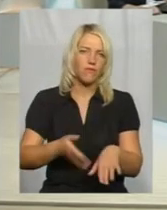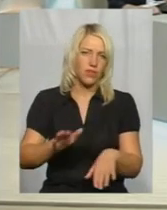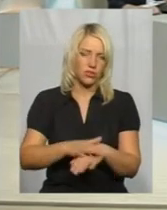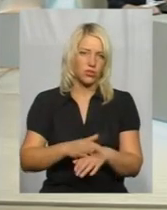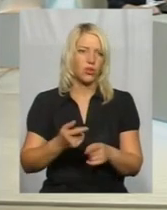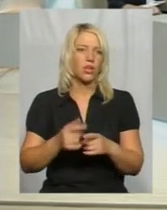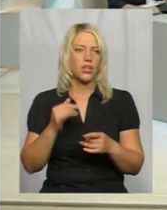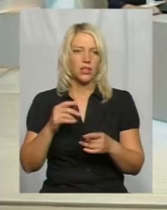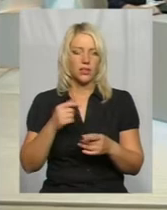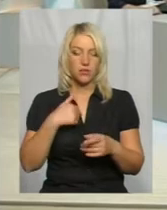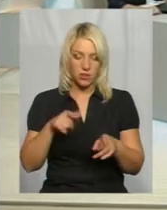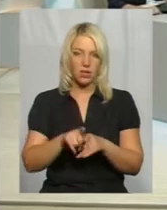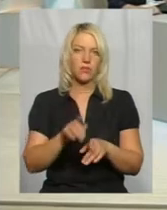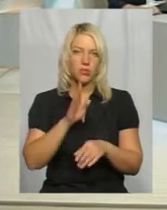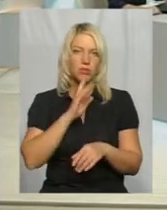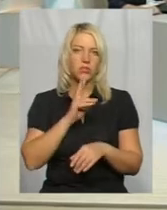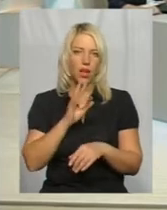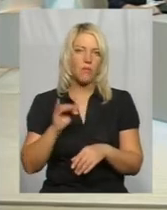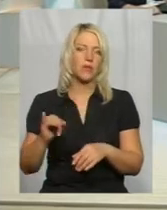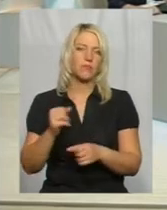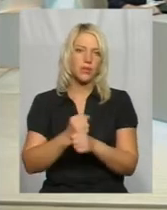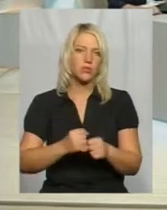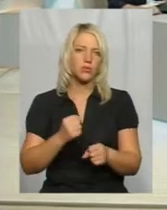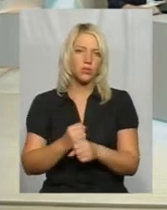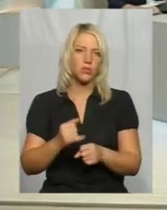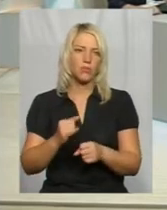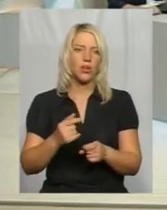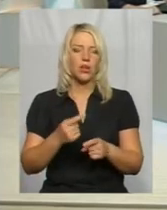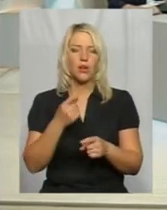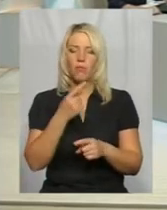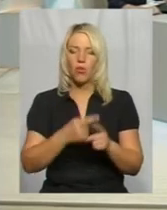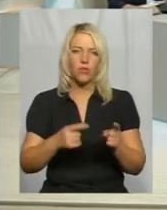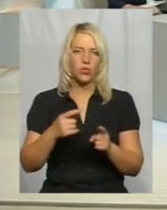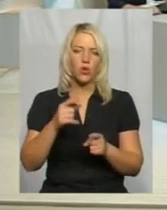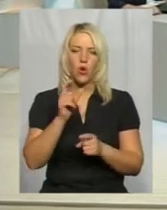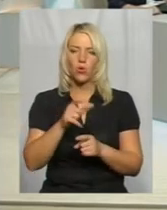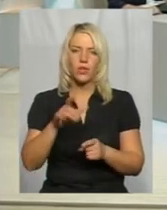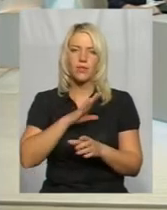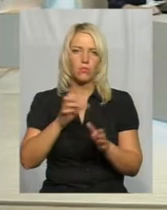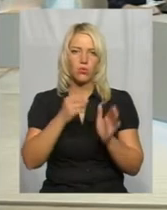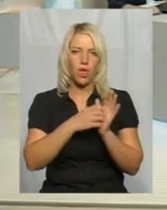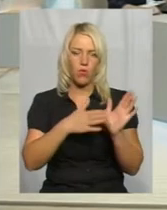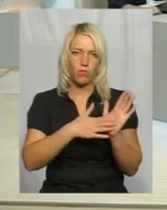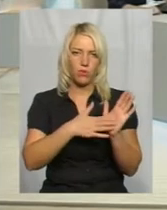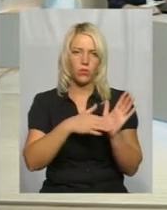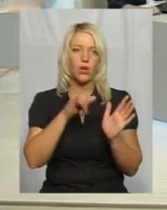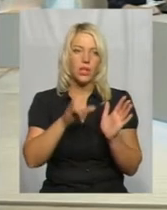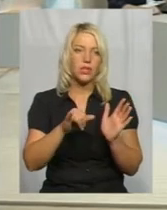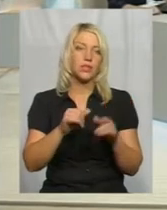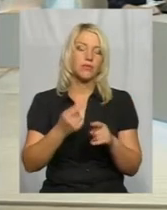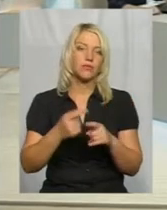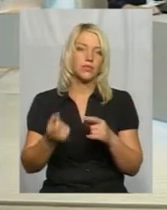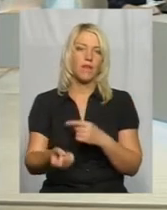часто, я говорю, часто, практично десь третина таких жінок взагалі не перебувала на обліку з приводу вагітності, на жаль, і вони з'являються в нас